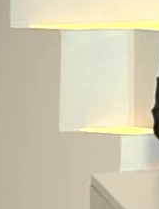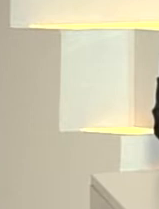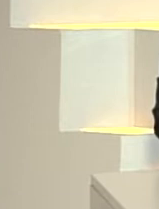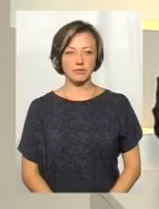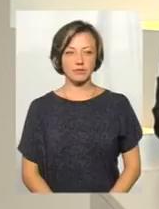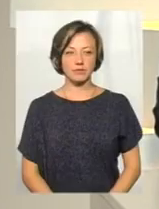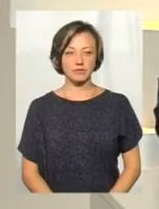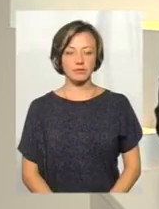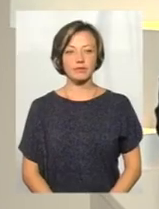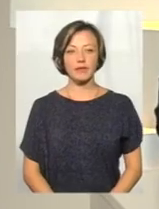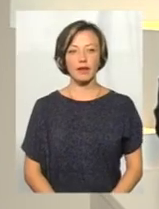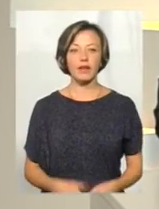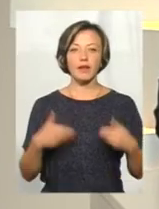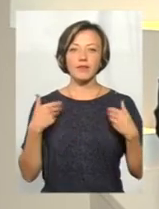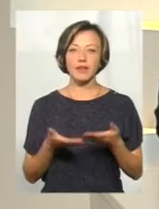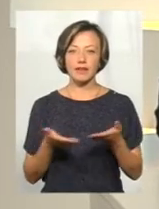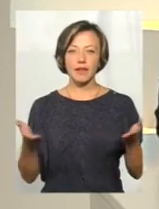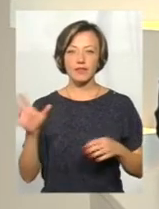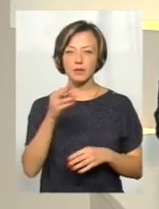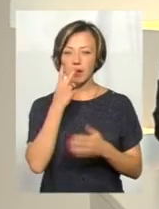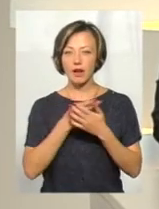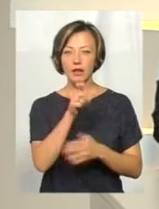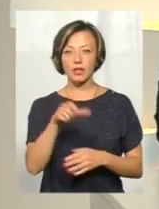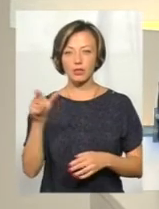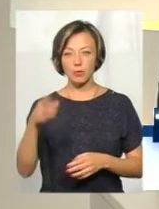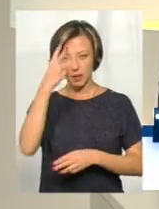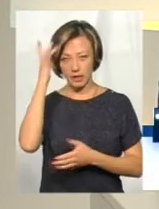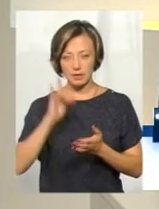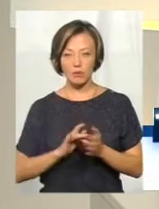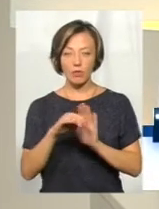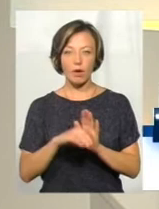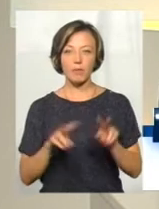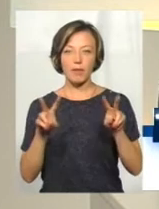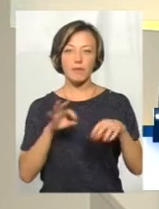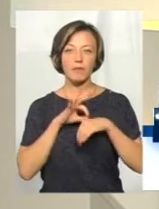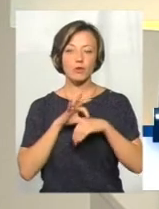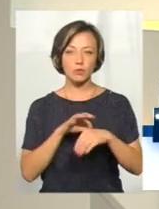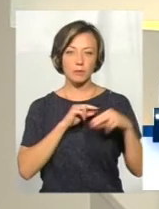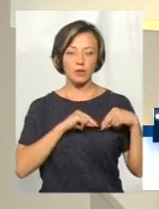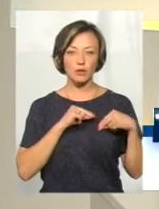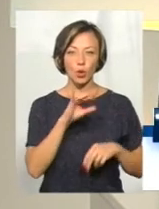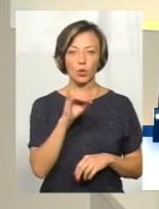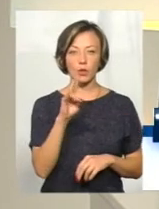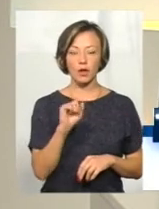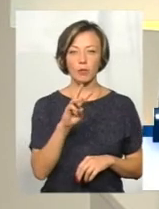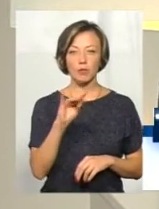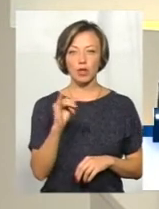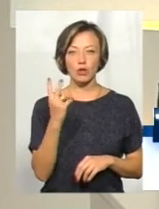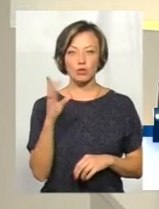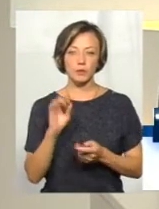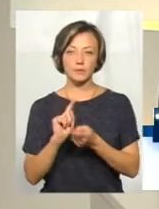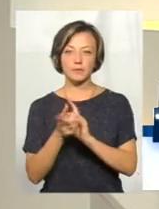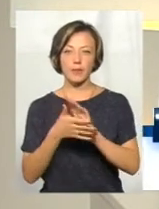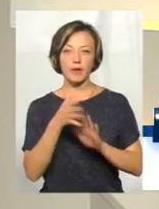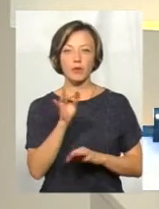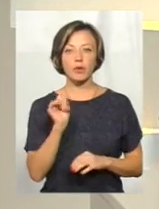Мої вітання усім телеглядачам Поділля Центр. В ефірі тема. Сьогодні для вас у студії працює ведуча Юна Мітрашко, переклад на жестову